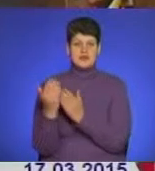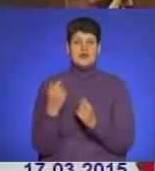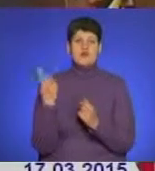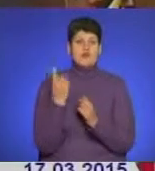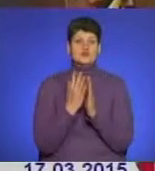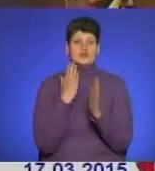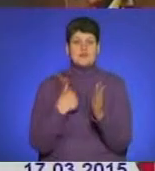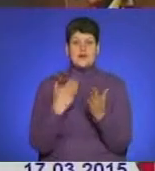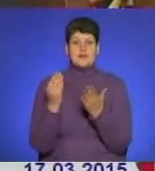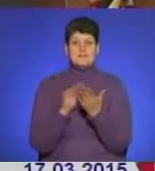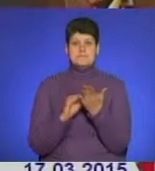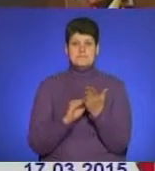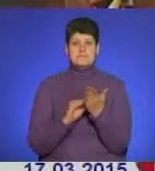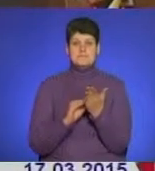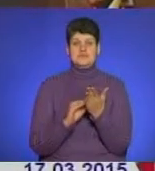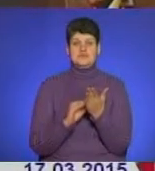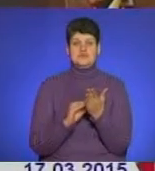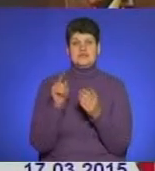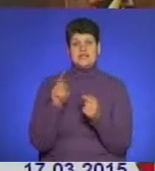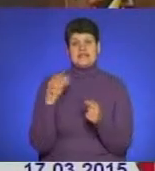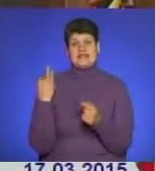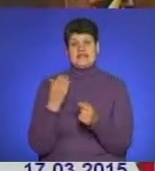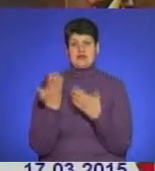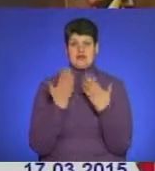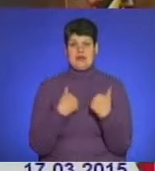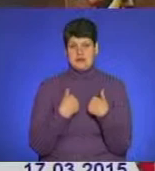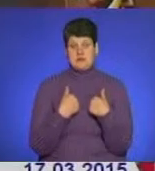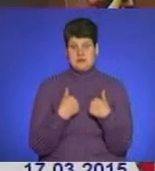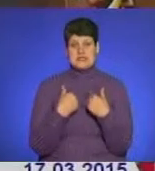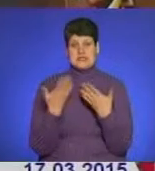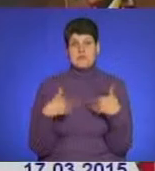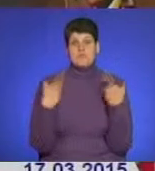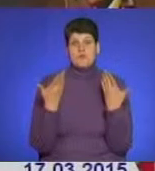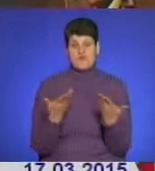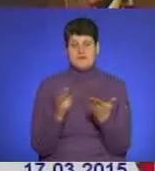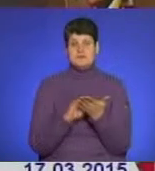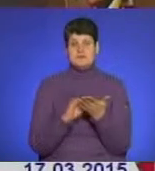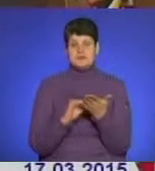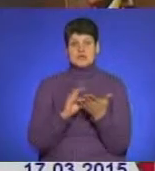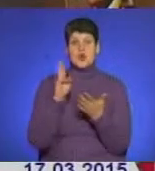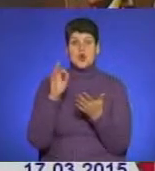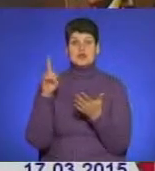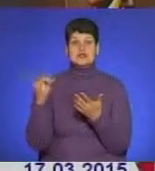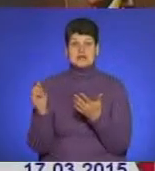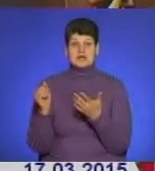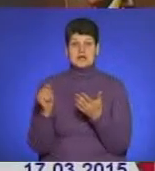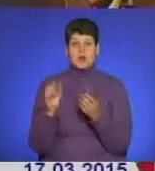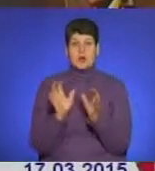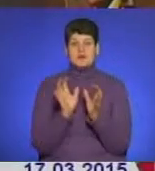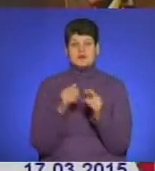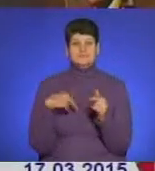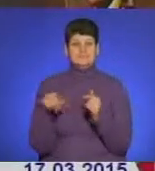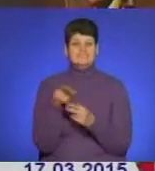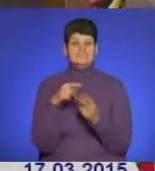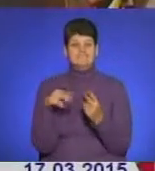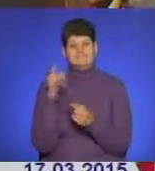що цікаво читати мені б самому було. Коли мені запропонували написати роман для підлітків «Козацький оберіг», я в першу чергу ходив, ходив,